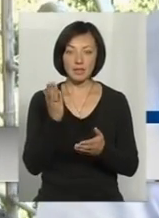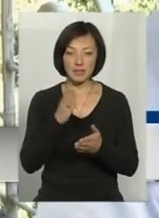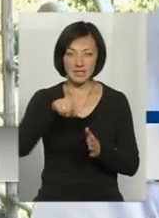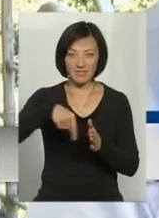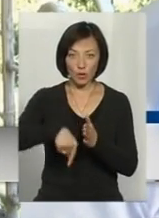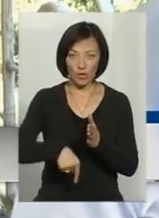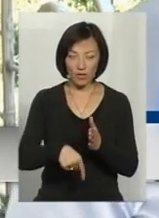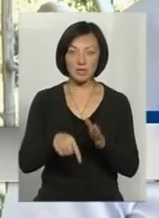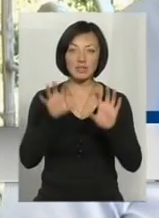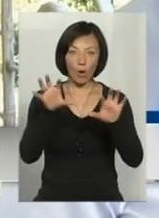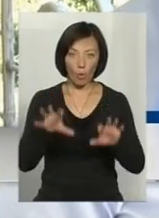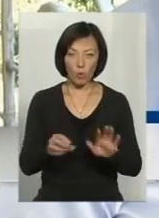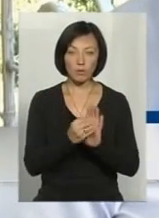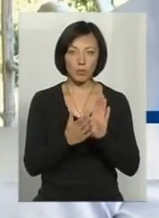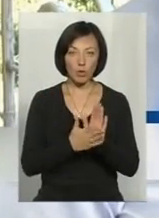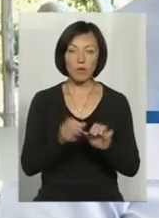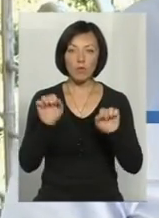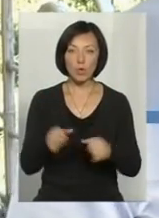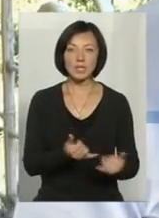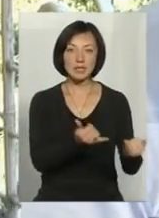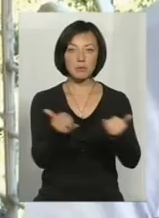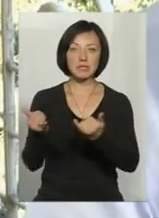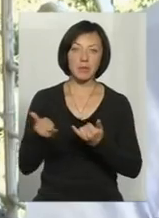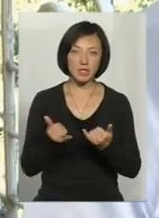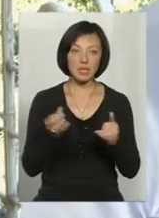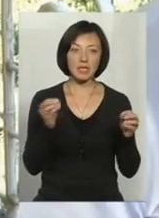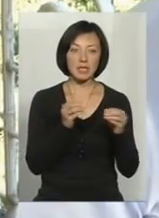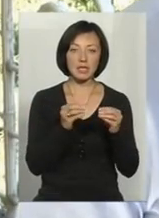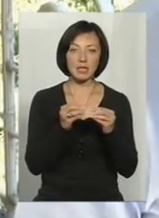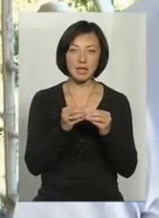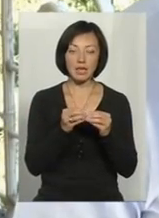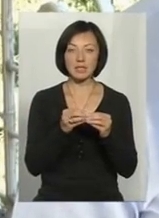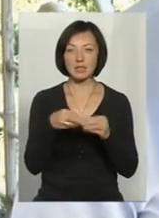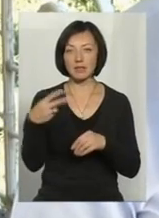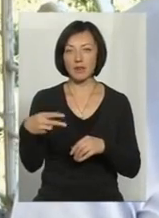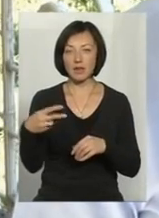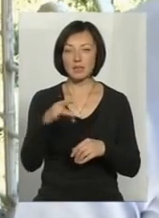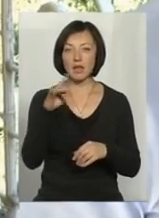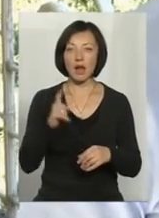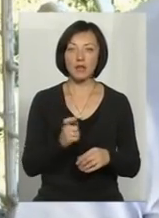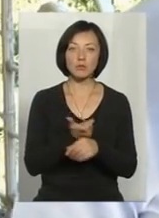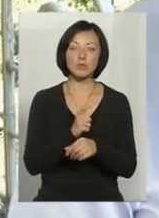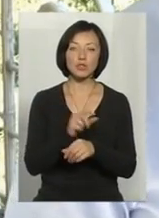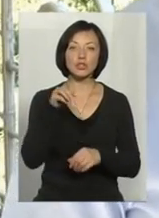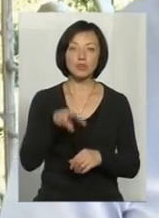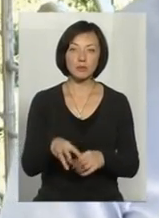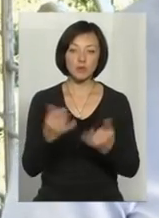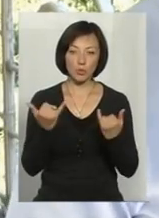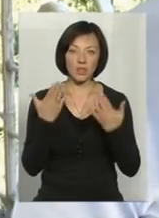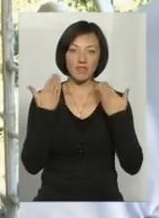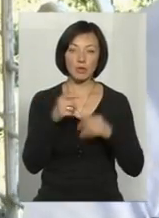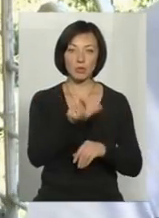свердловин, які є у законні, можна забезпечити в десятки, в 20 разів більше, чим є сьогодні